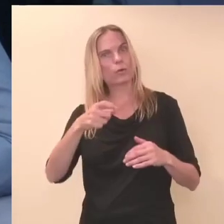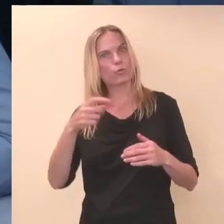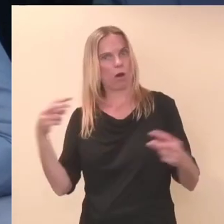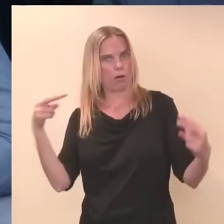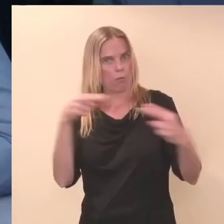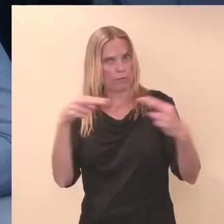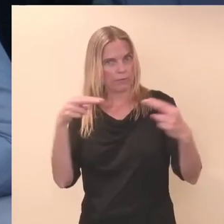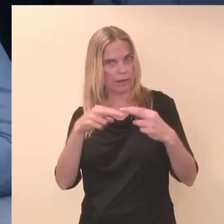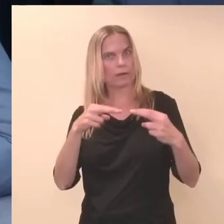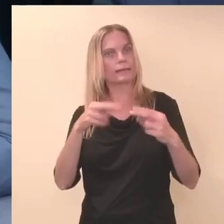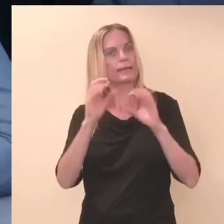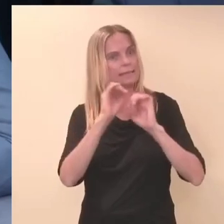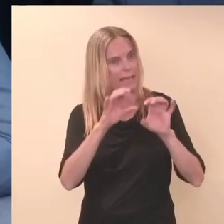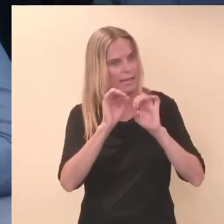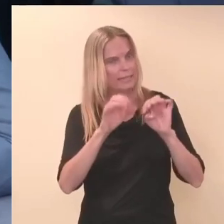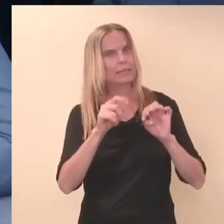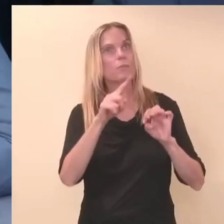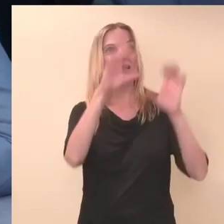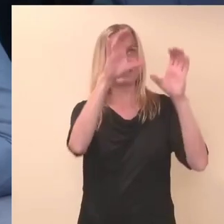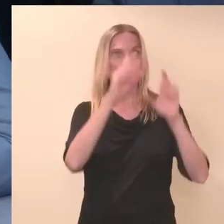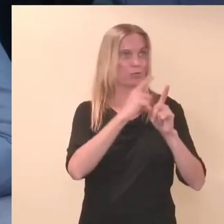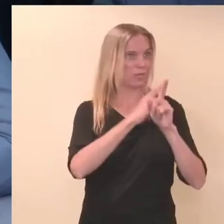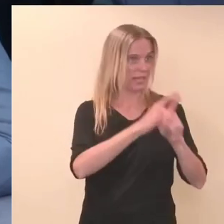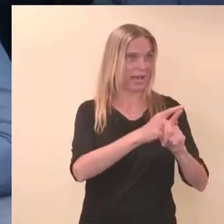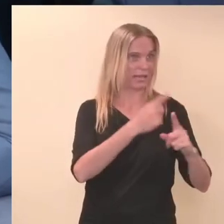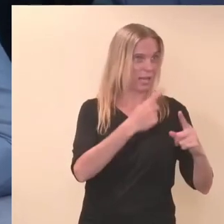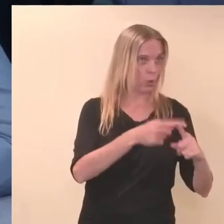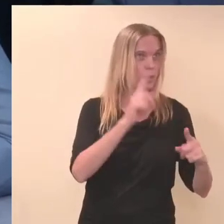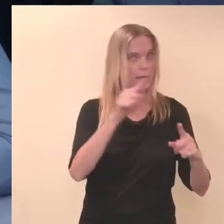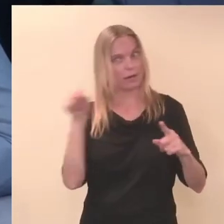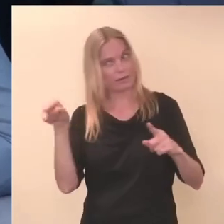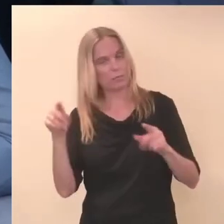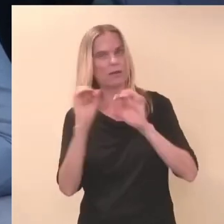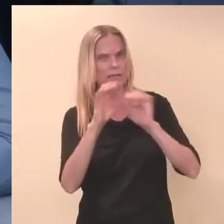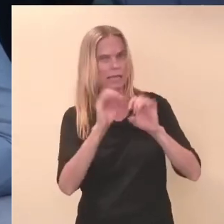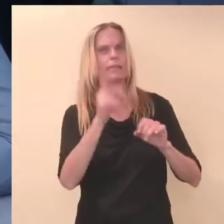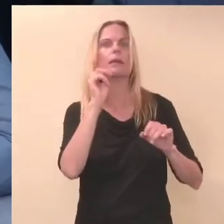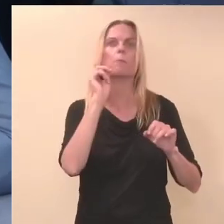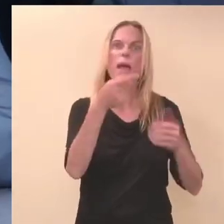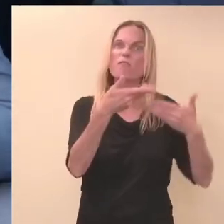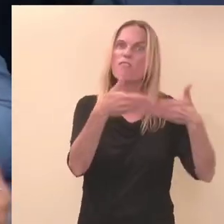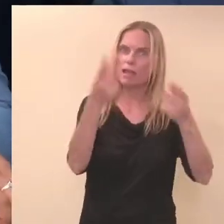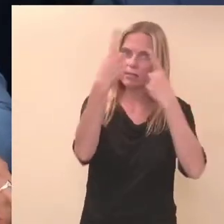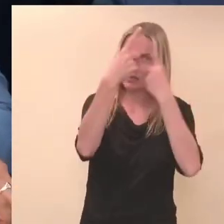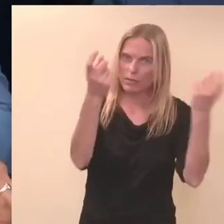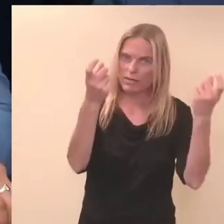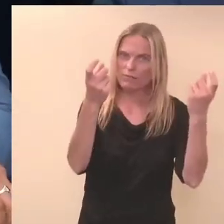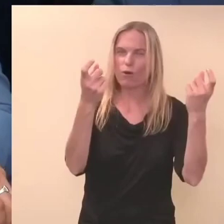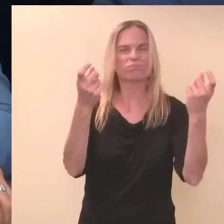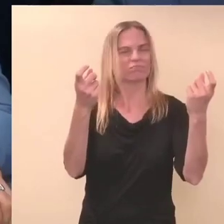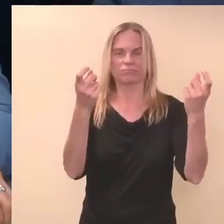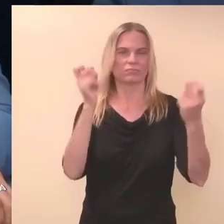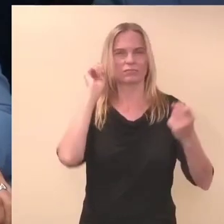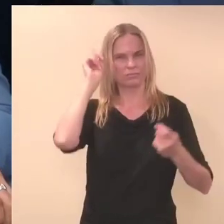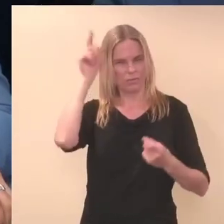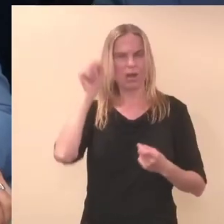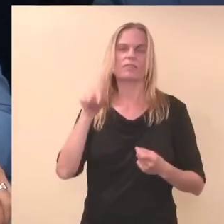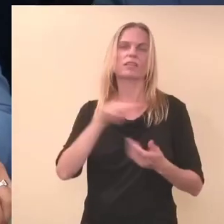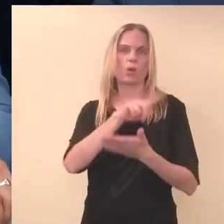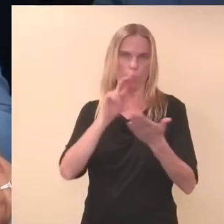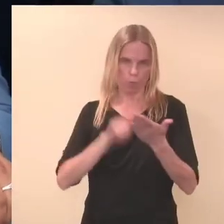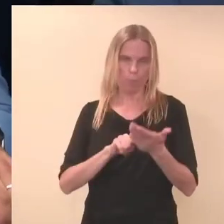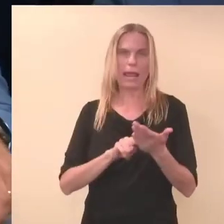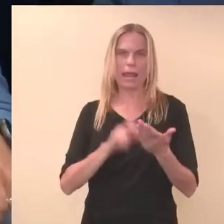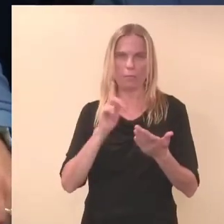peavad väljastama andmed, mida nad seadusjärgi ei väljastada ei tohi, siis see minu arvatus on probleem. Aga me kõige sellega